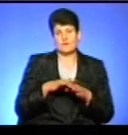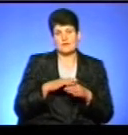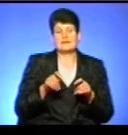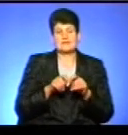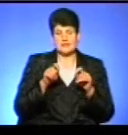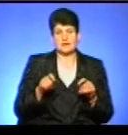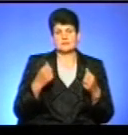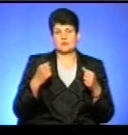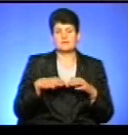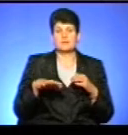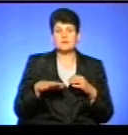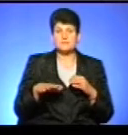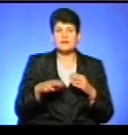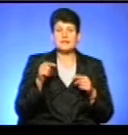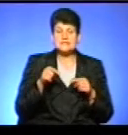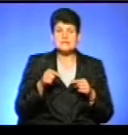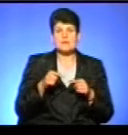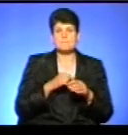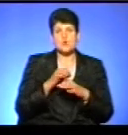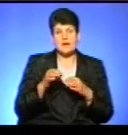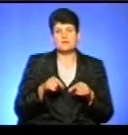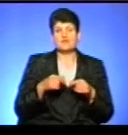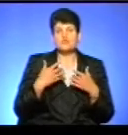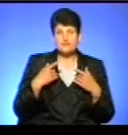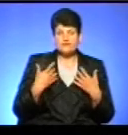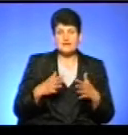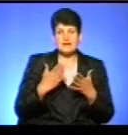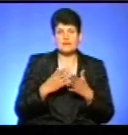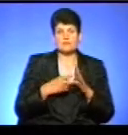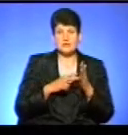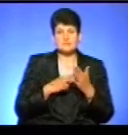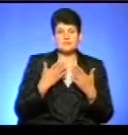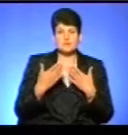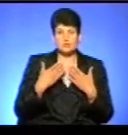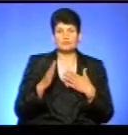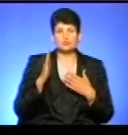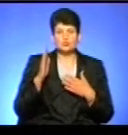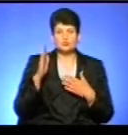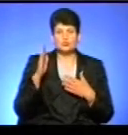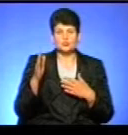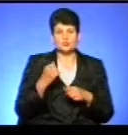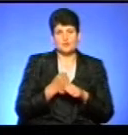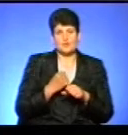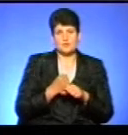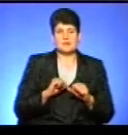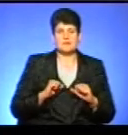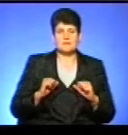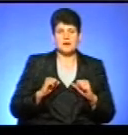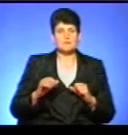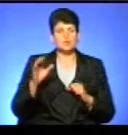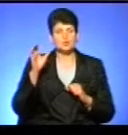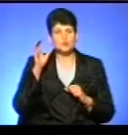відкрили. Так що такі проєкти, які вже в нас є теж в планах, ми теж з людьми спілкуємося і кажемо, що буде, все зроблено. Ми домагаємося